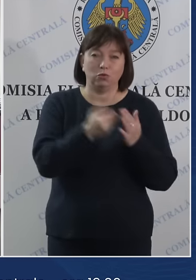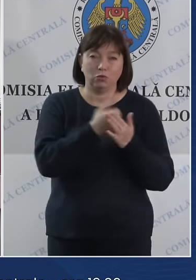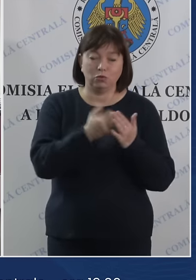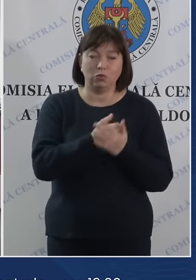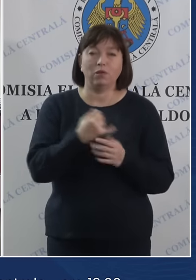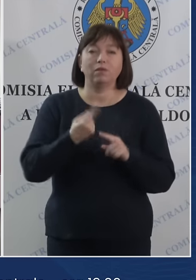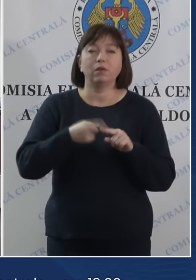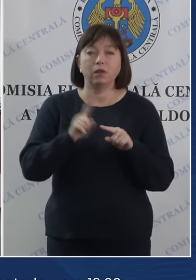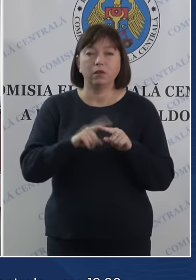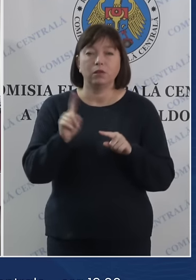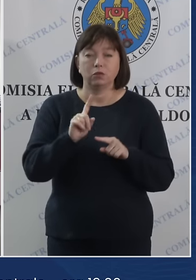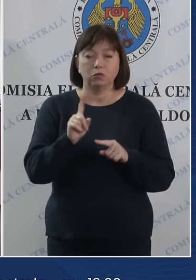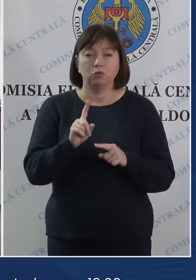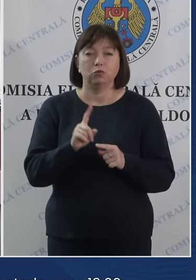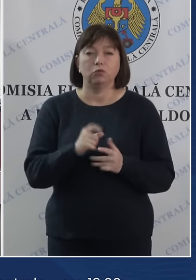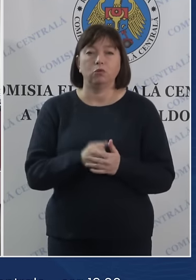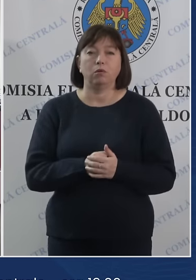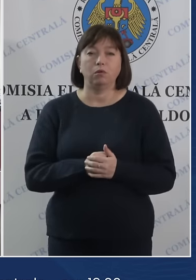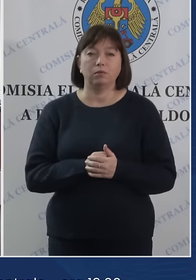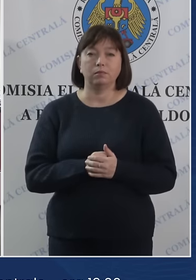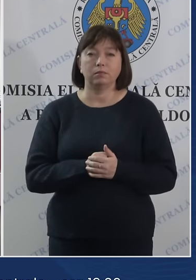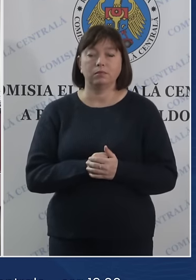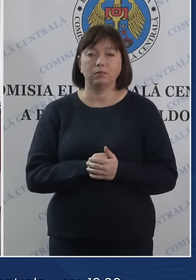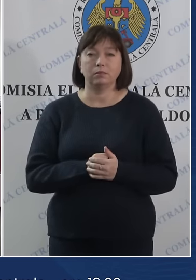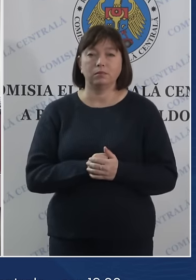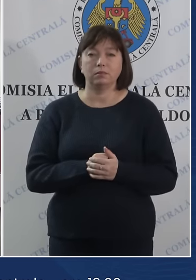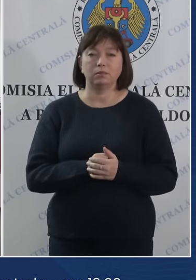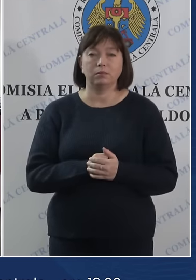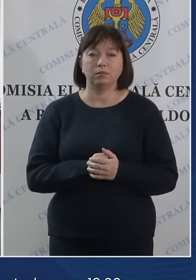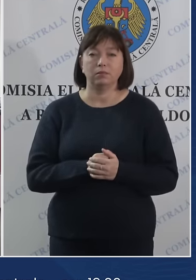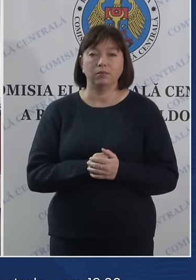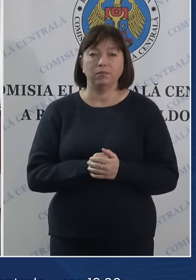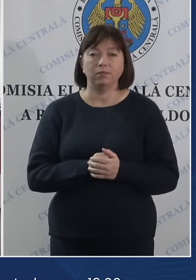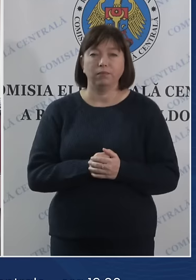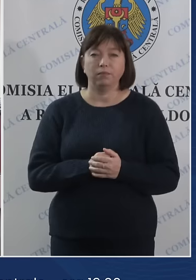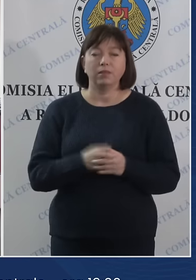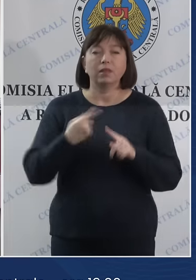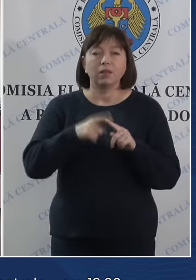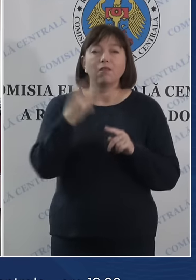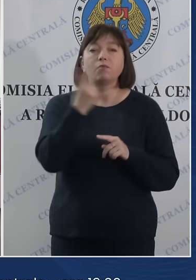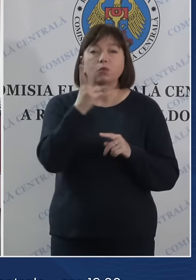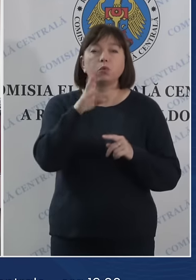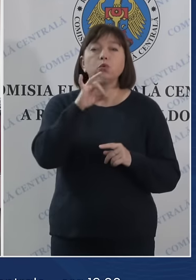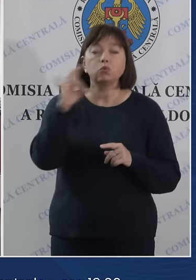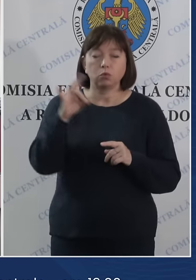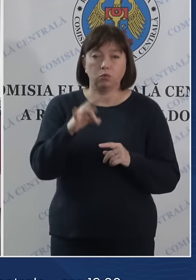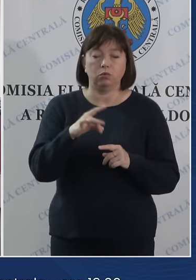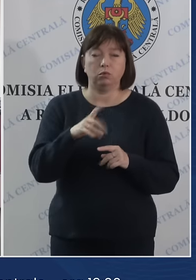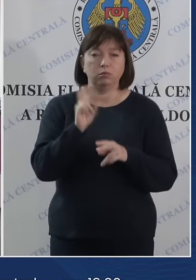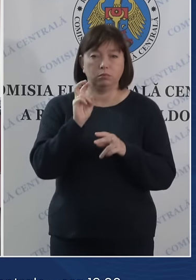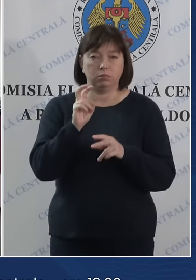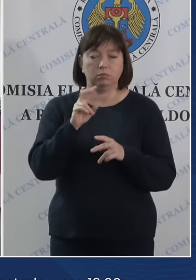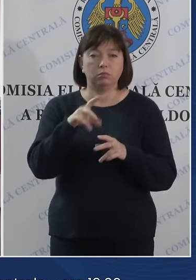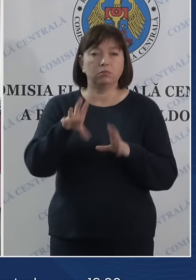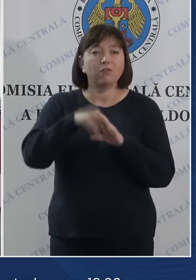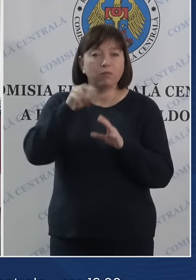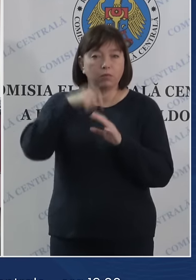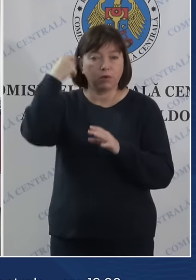și anume să menționez faptul că la turul 2 al legilor prezidențiale se atestă o prezență